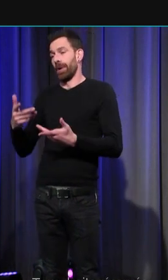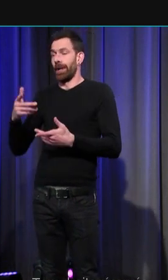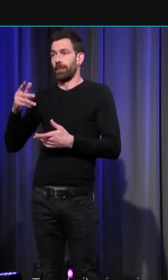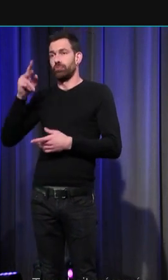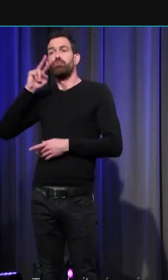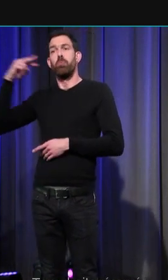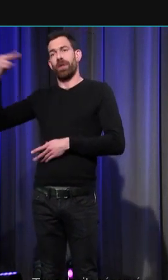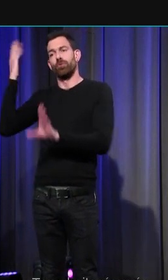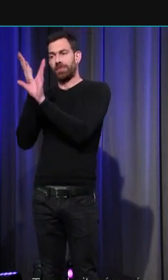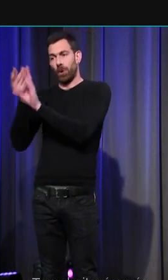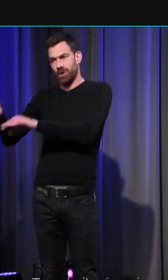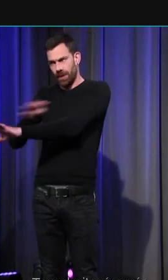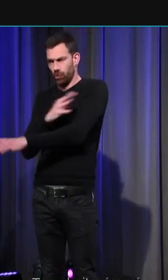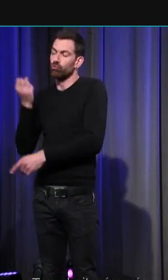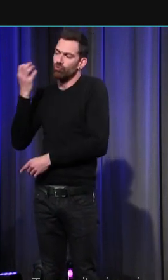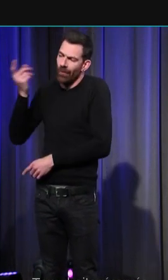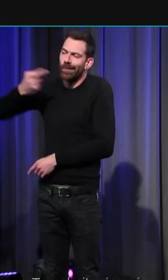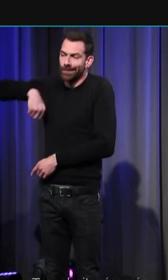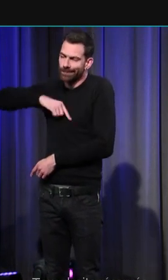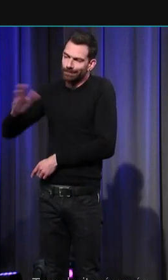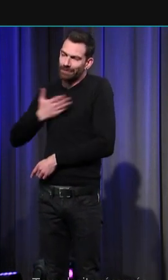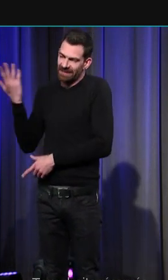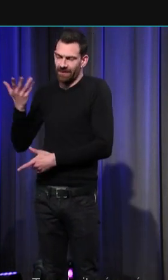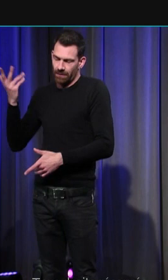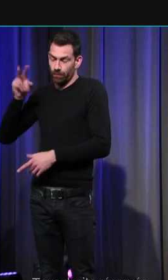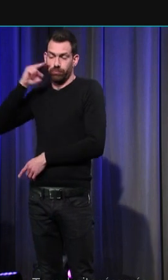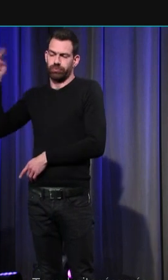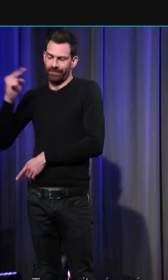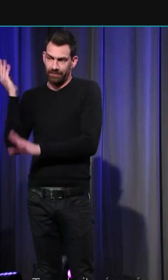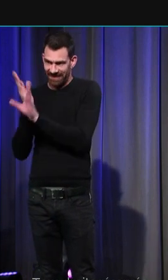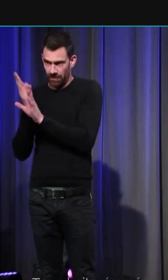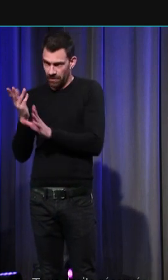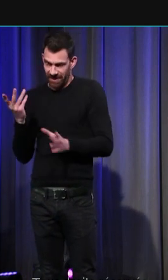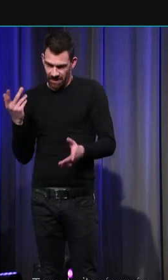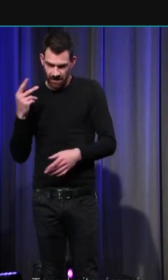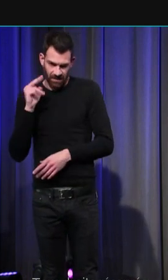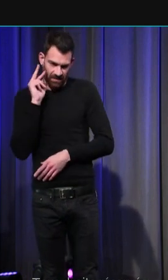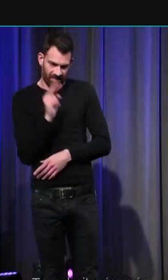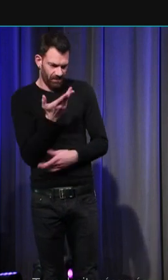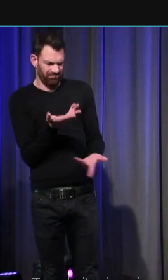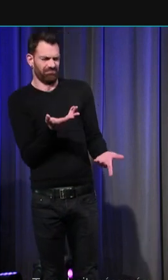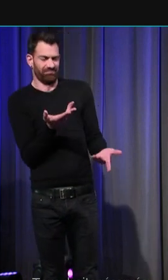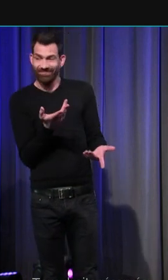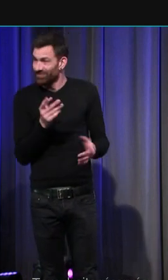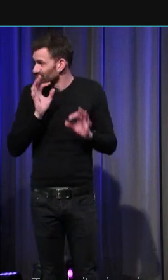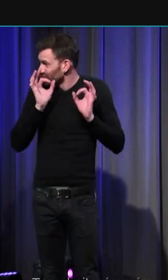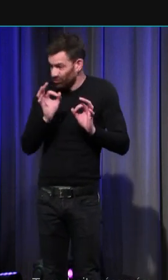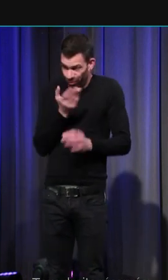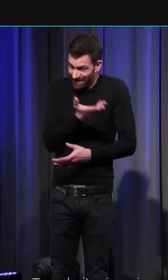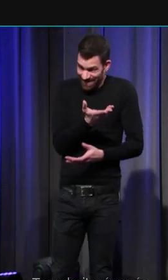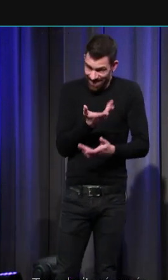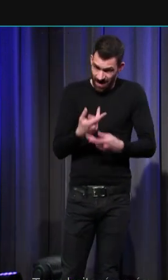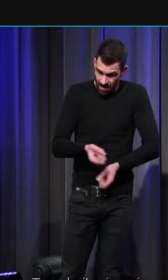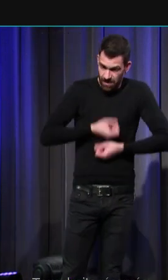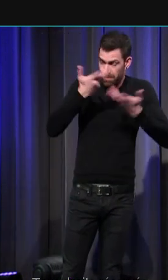comme nous avons très fortement tendance à la voir c'est précisément parce qu'elle exprime l'unité du groupe et sa